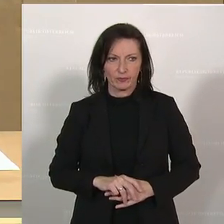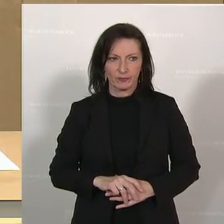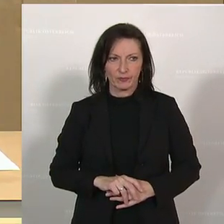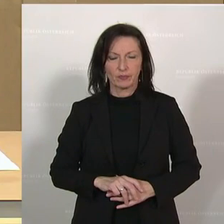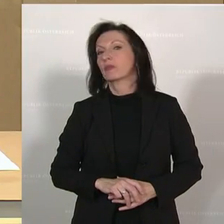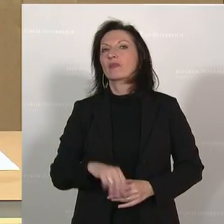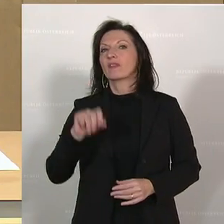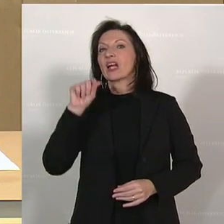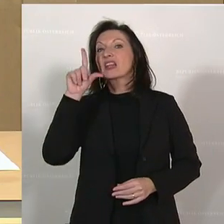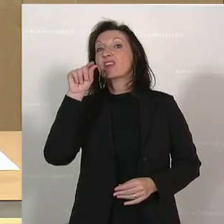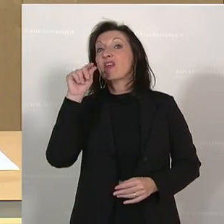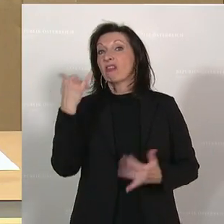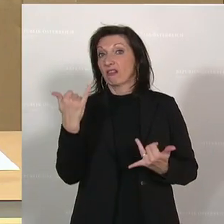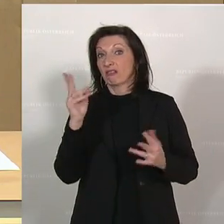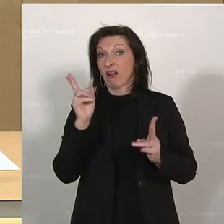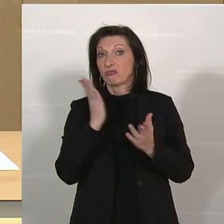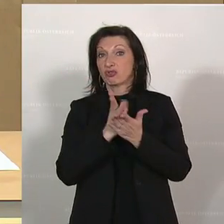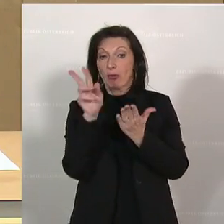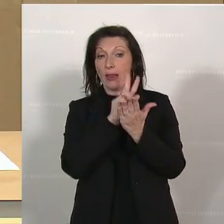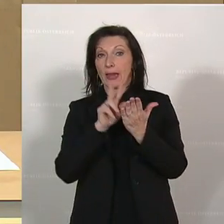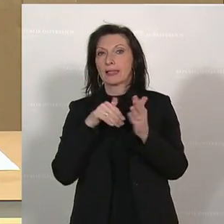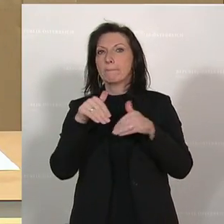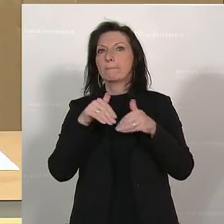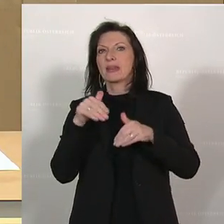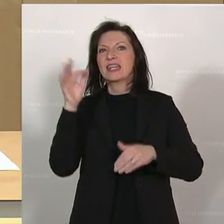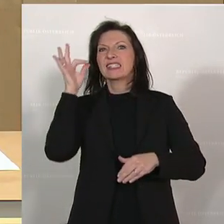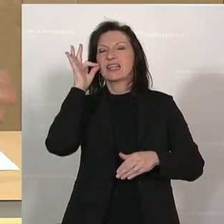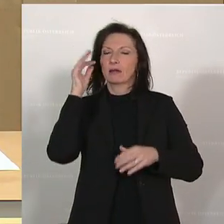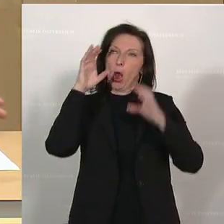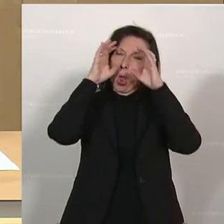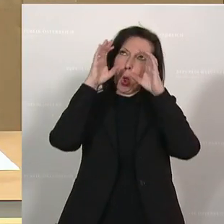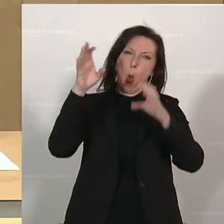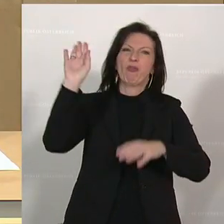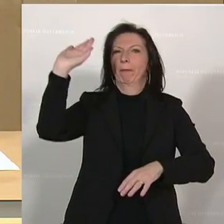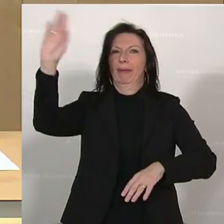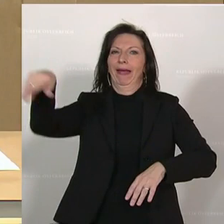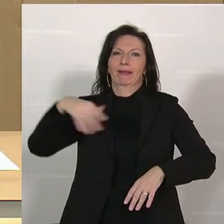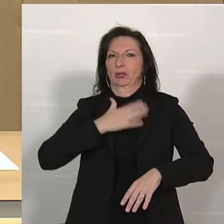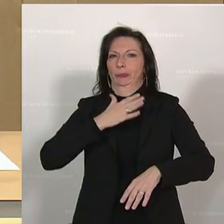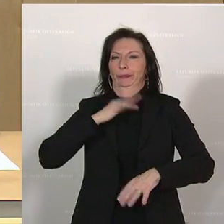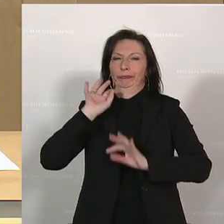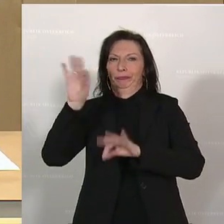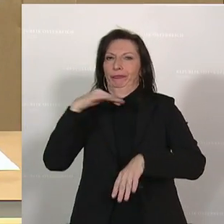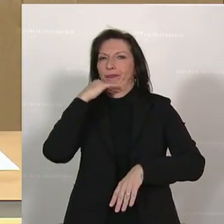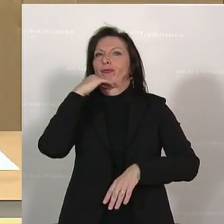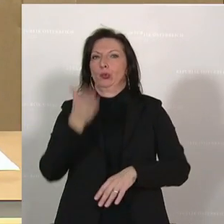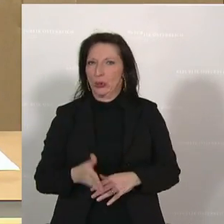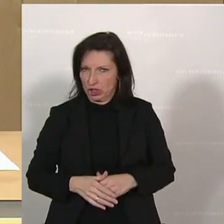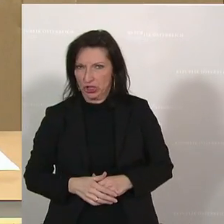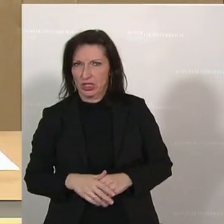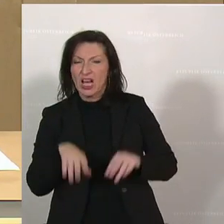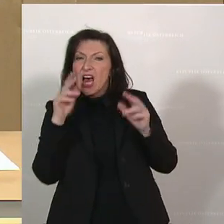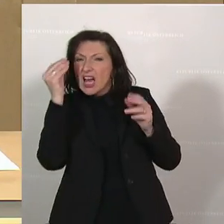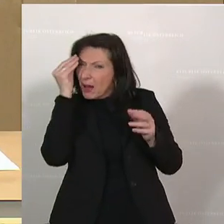Auf Twitter liest man schon die Ministerin für alles, was der ÖVP eh irgendwie wurscht ist. Ich glaube, es gibt einige